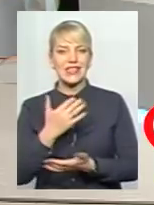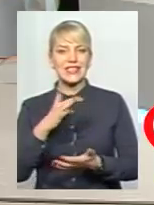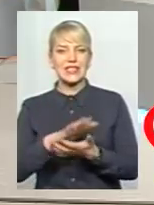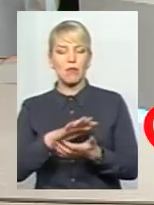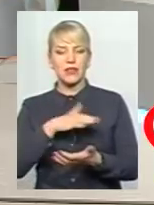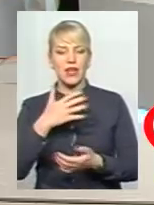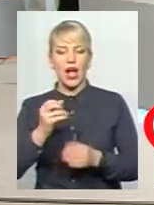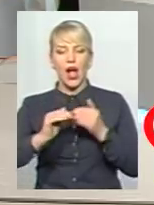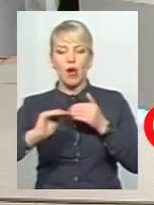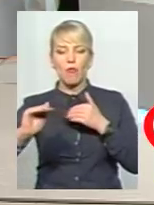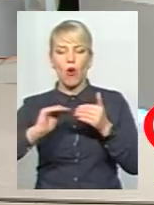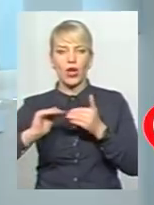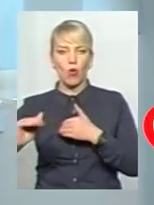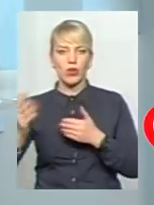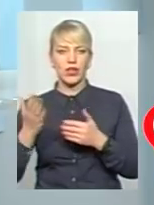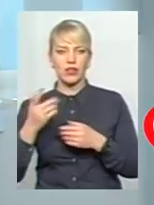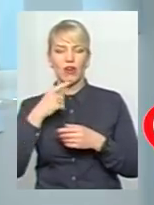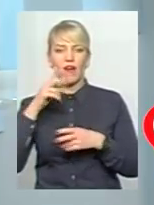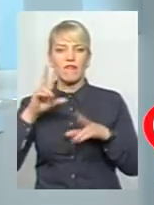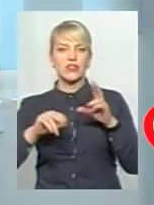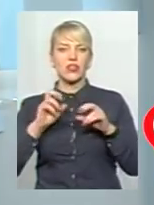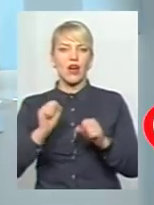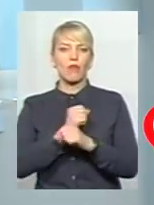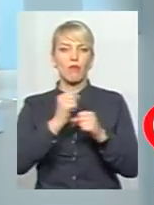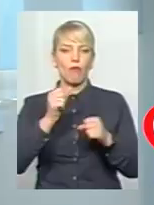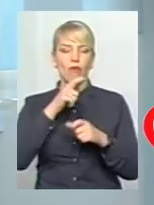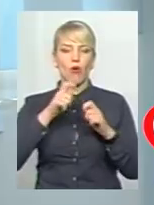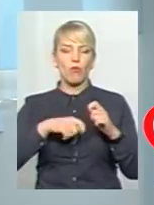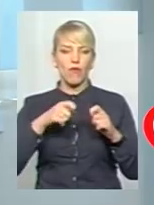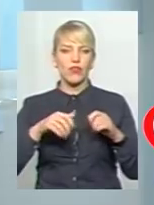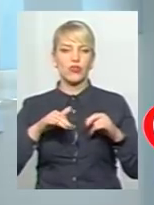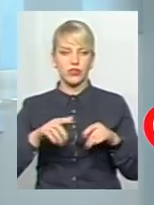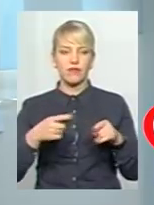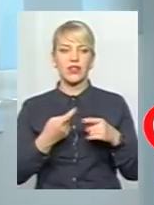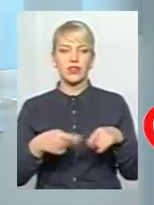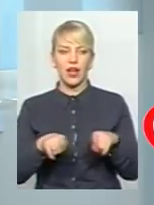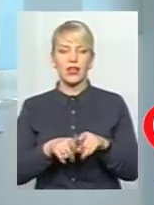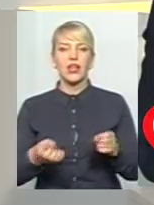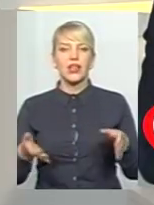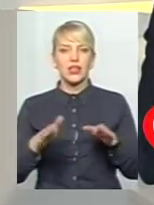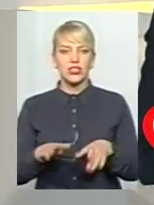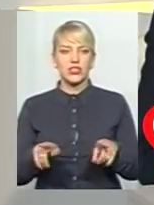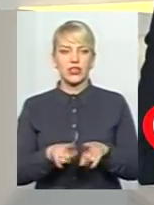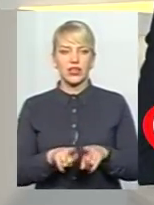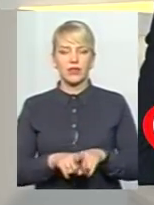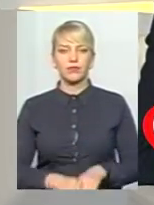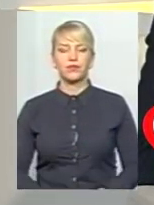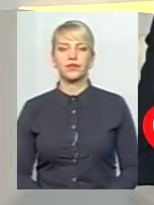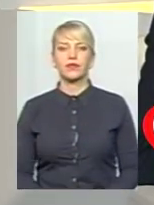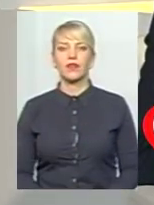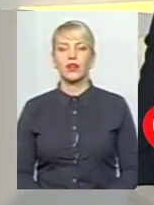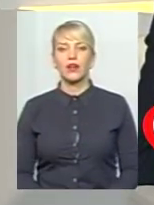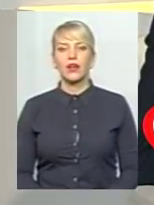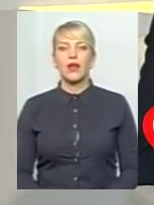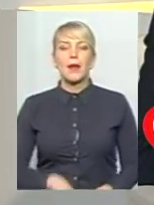який незвичайники руками вже називають бомбою уповідяної дії. Він так і залишиться таким? Ну, власне, дійсно,